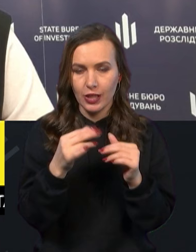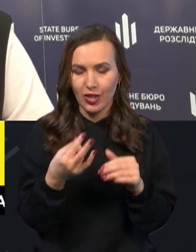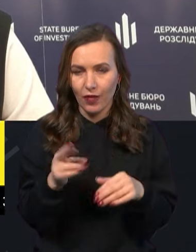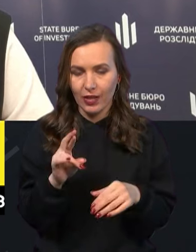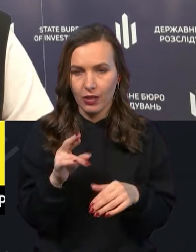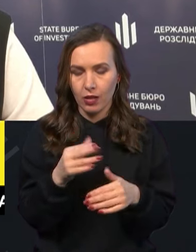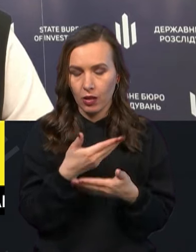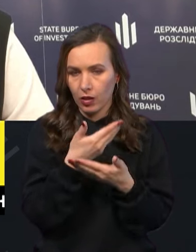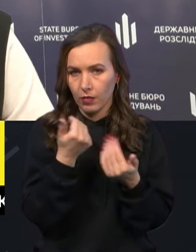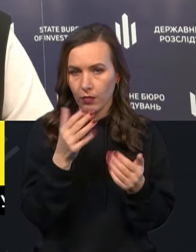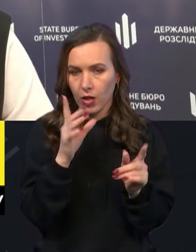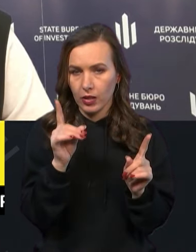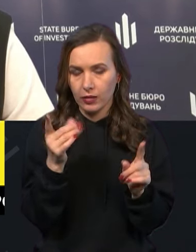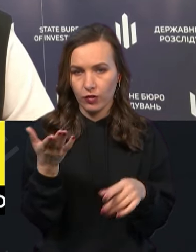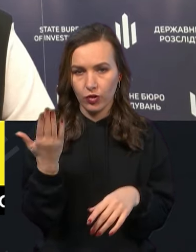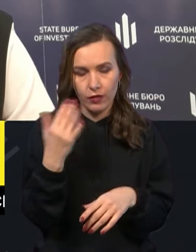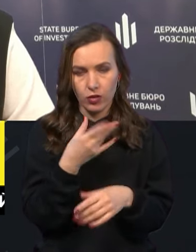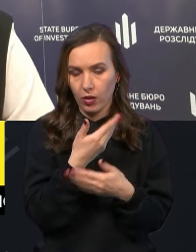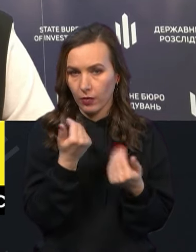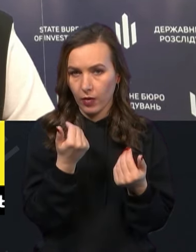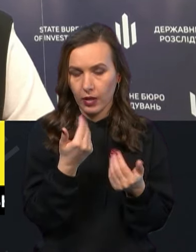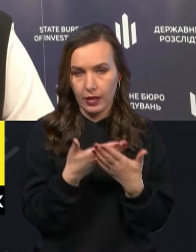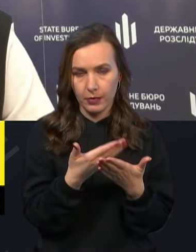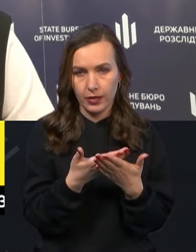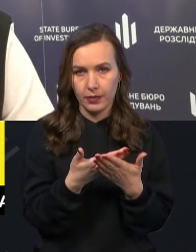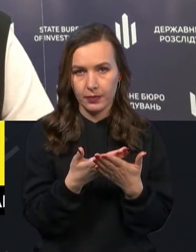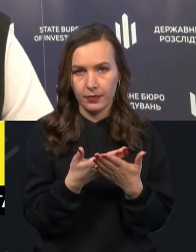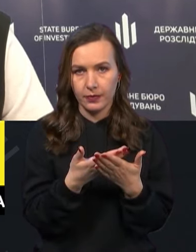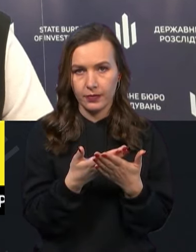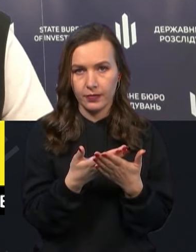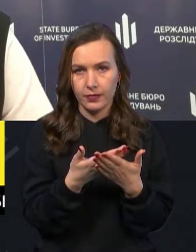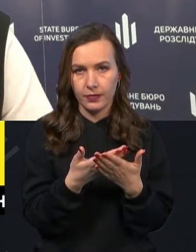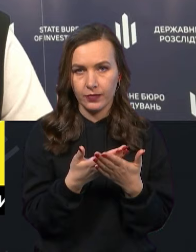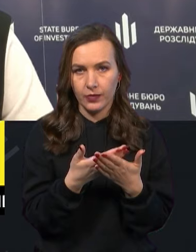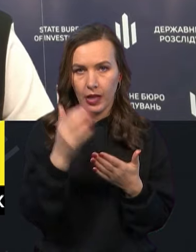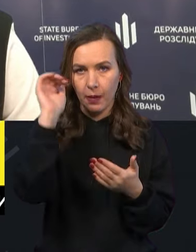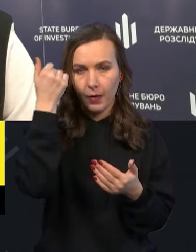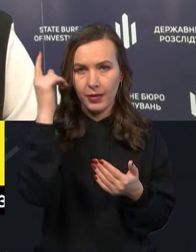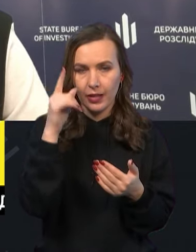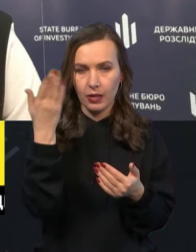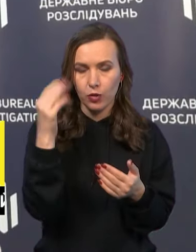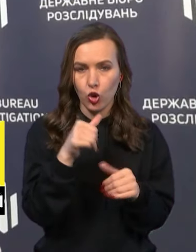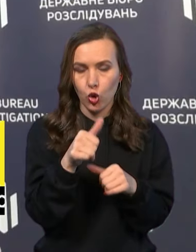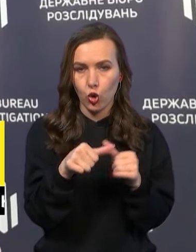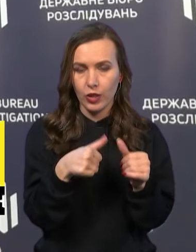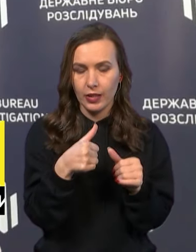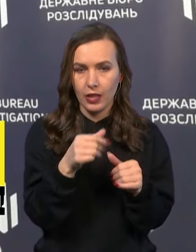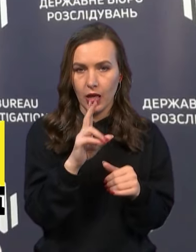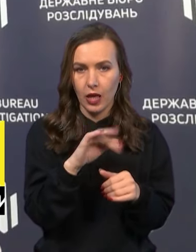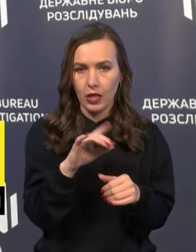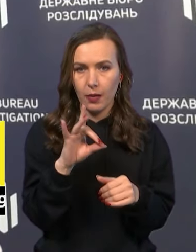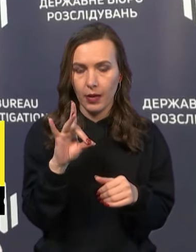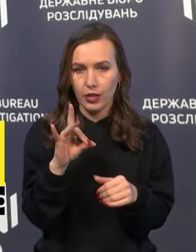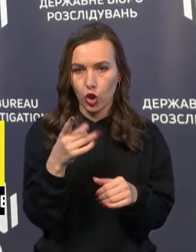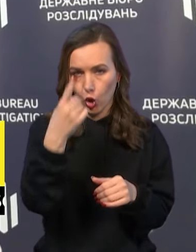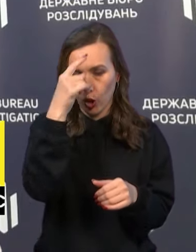вони не мають терміну давності. Ну, от, наприклад, ви пам'ятаєте, минулоріч ДБР оголосило